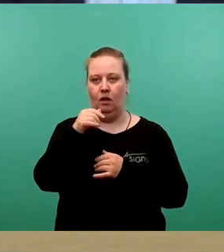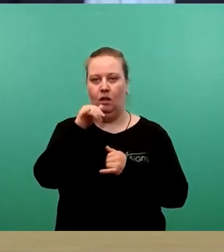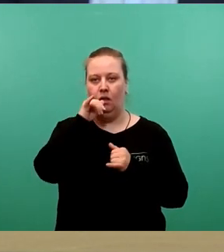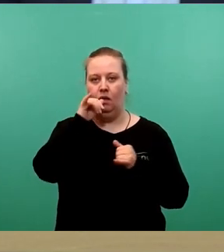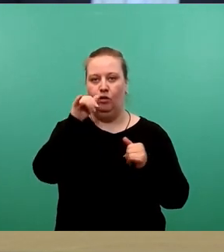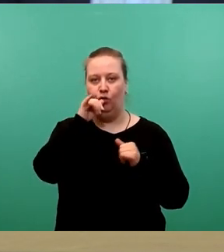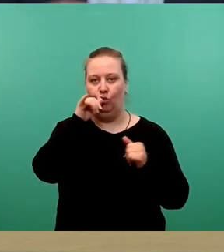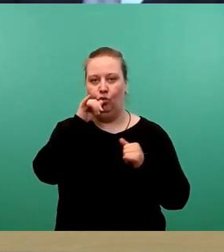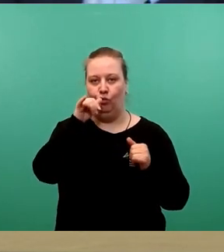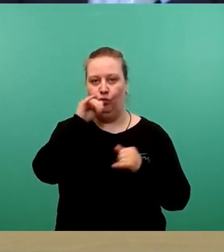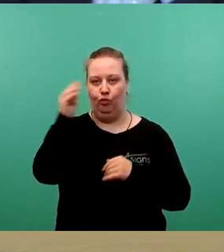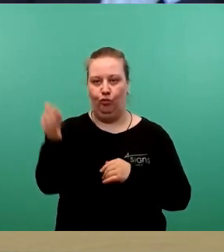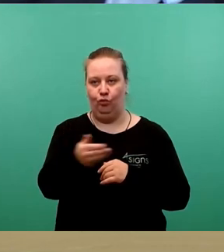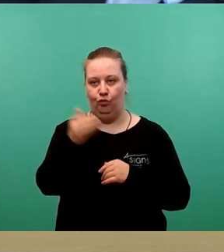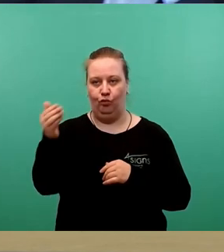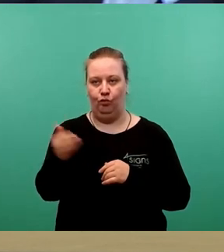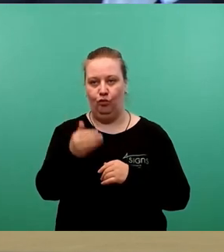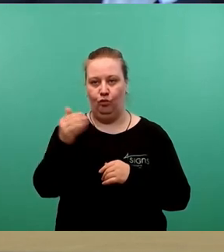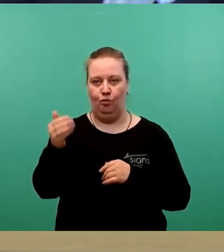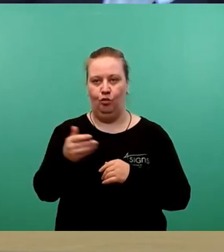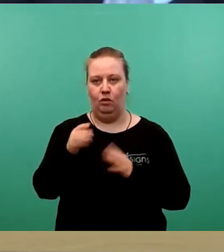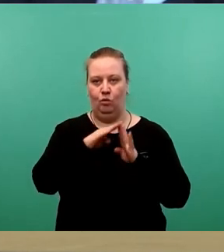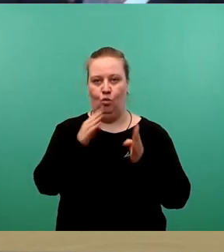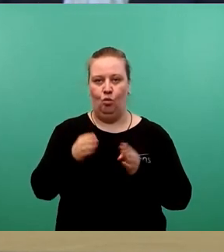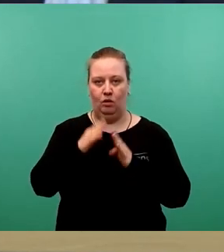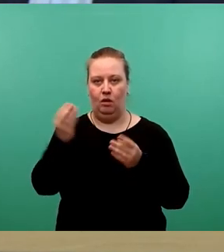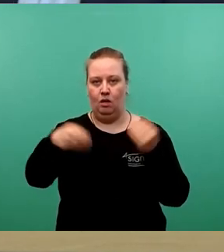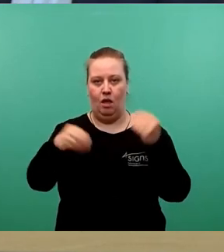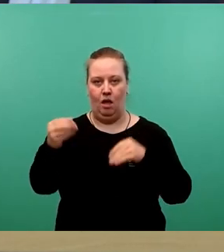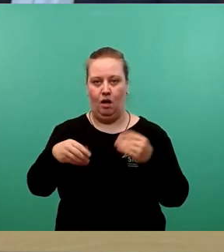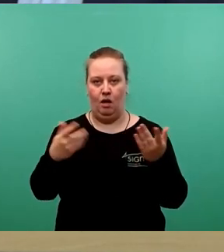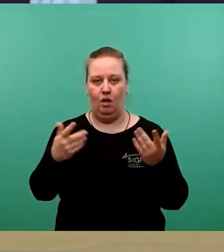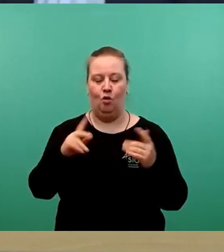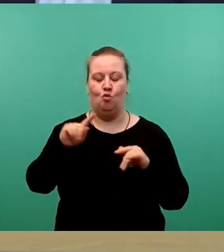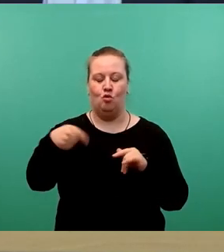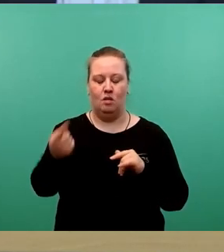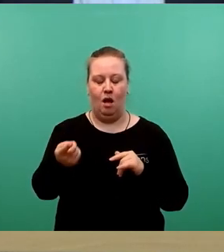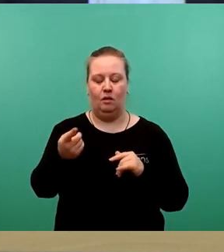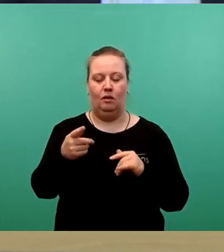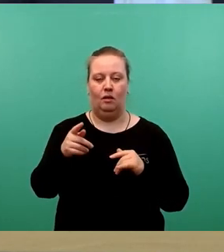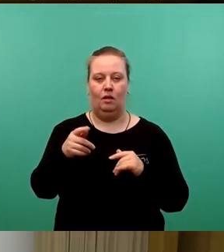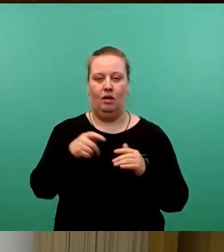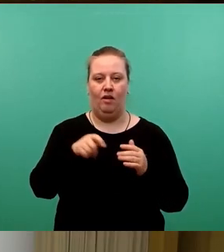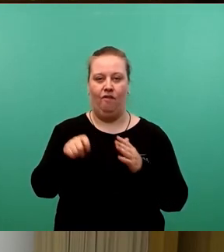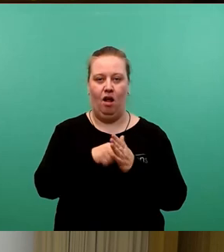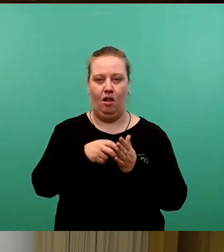dann auch mal schauen, dass die Wahlurnen entsprechend leer sind und der Wahlgang ist eröffnet.